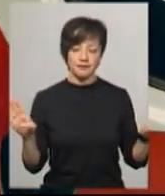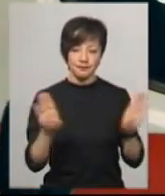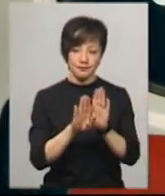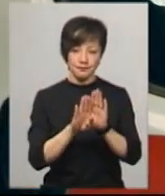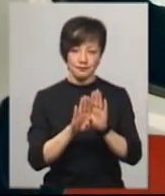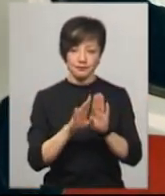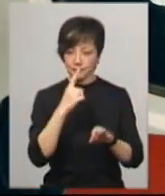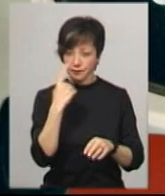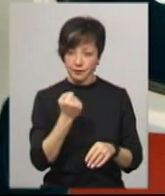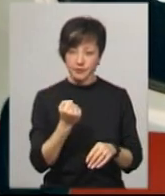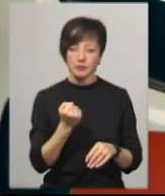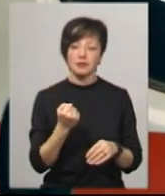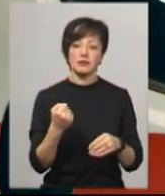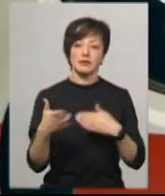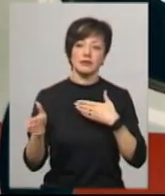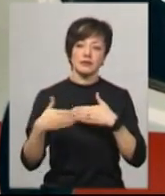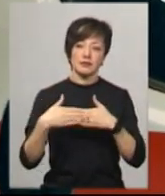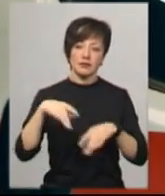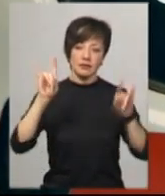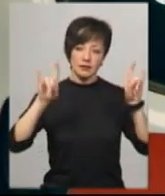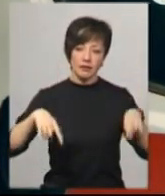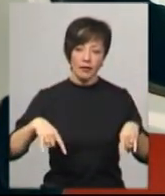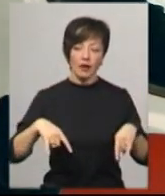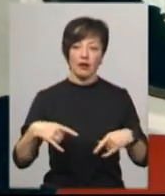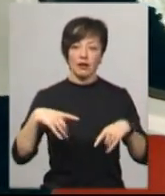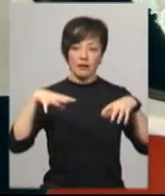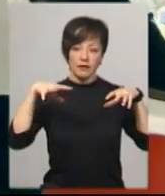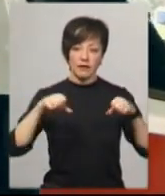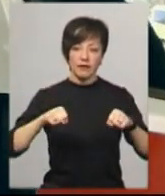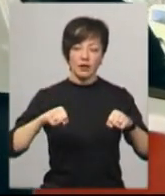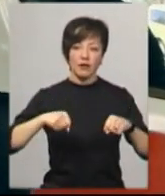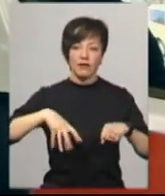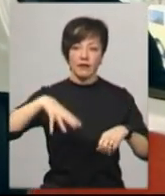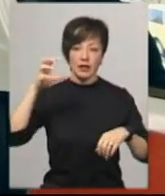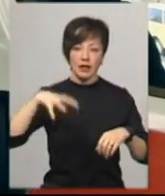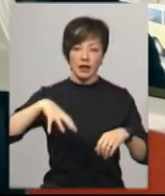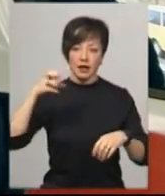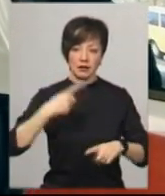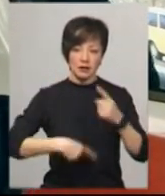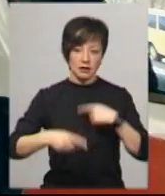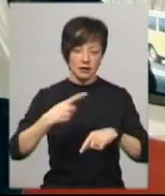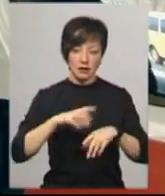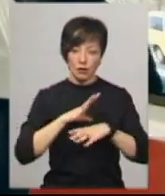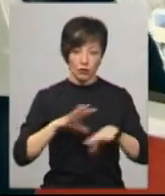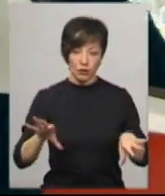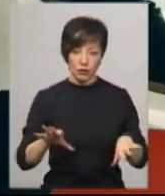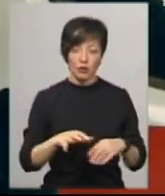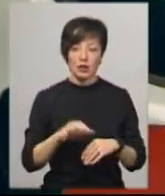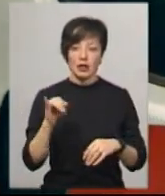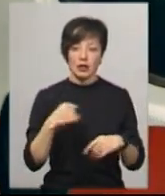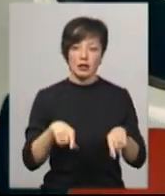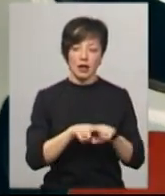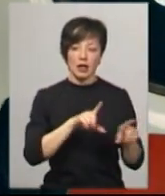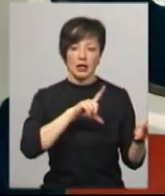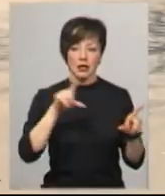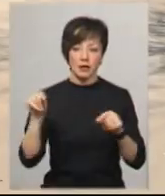передньому місці, закривається всі скла, виключається вентиляція в режимі рециркуляції, щоб не було. І ми так